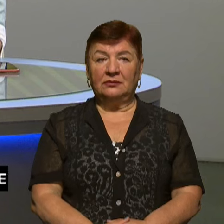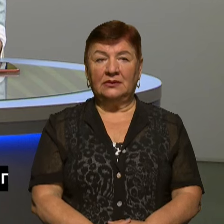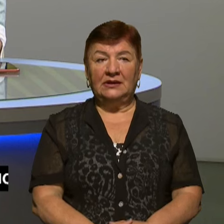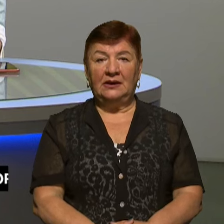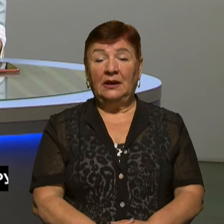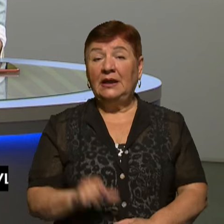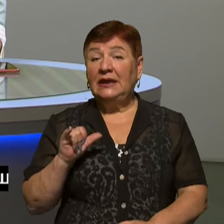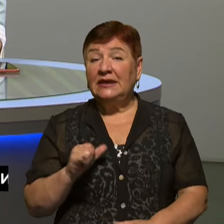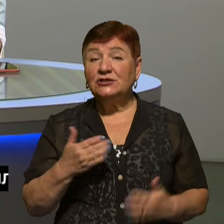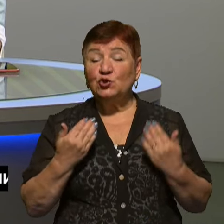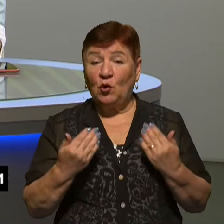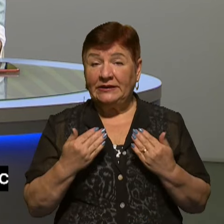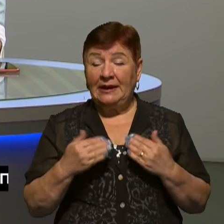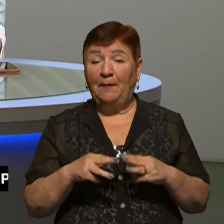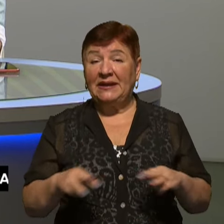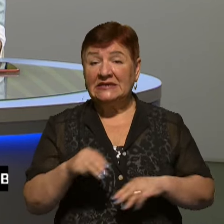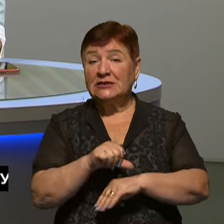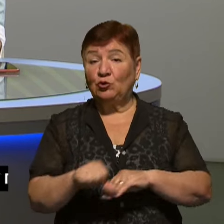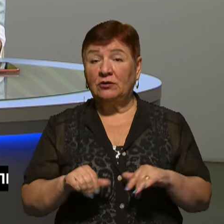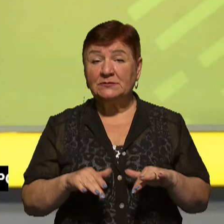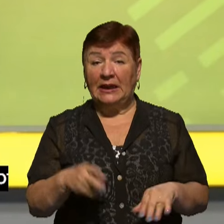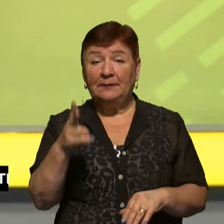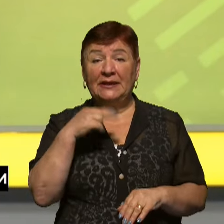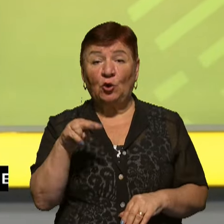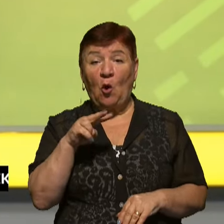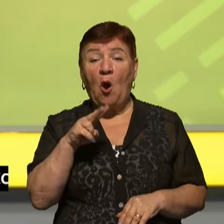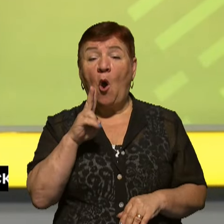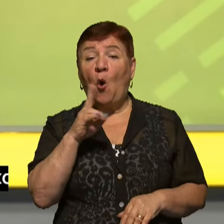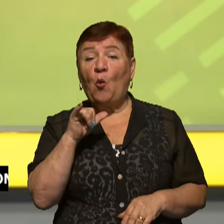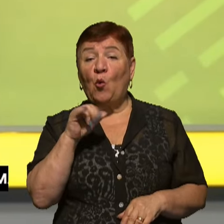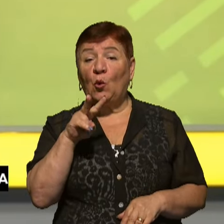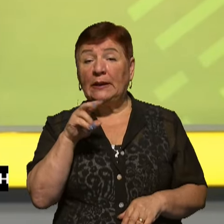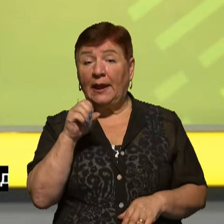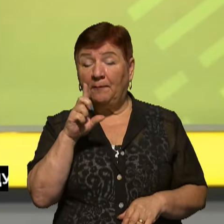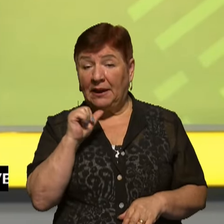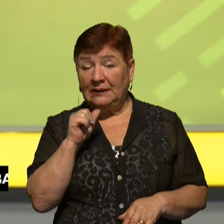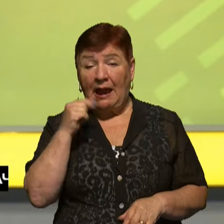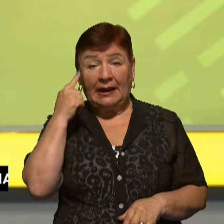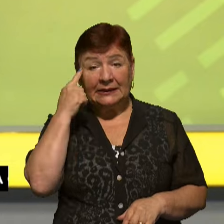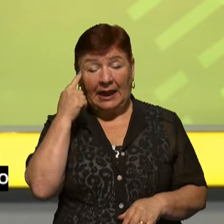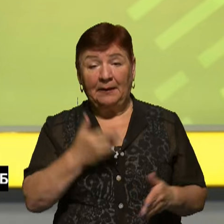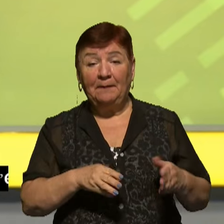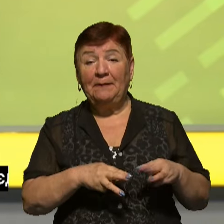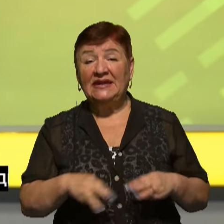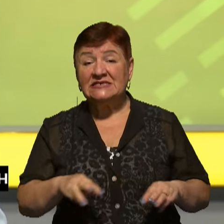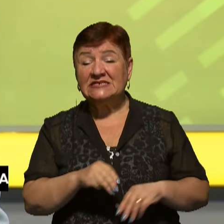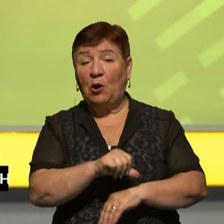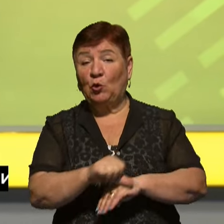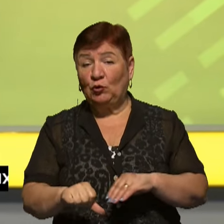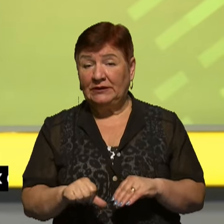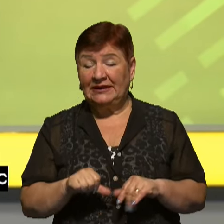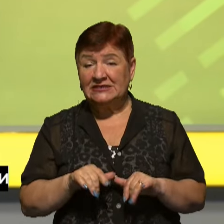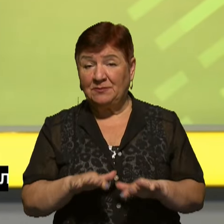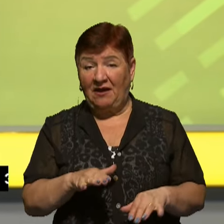І сьогодні міністр закордонних справ України Дмитро Кулеба має відвідати Китай на запрошення міністра закордонних справ КНР